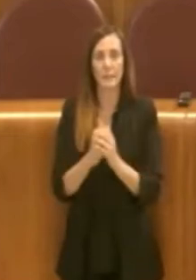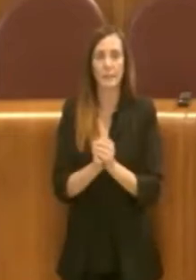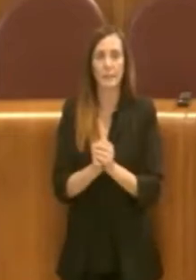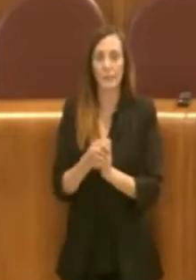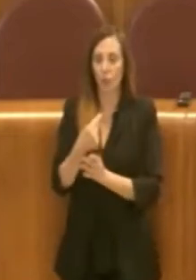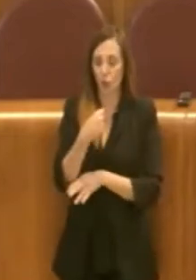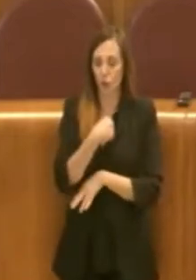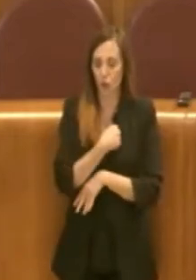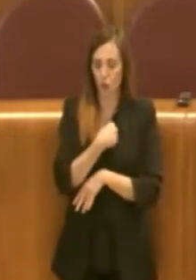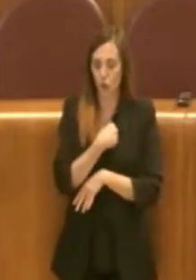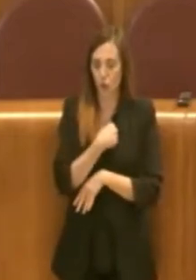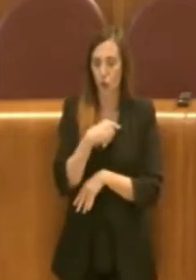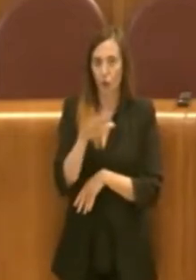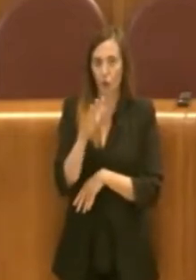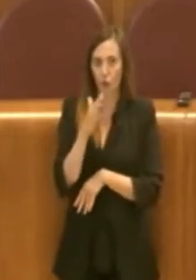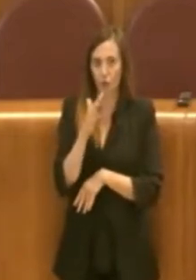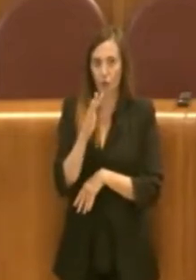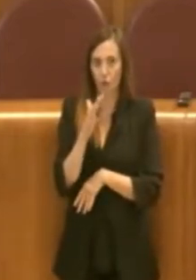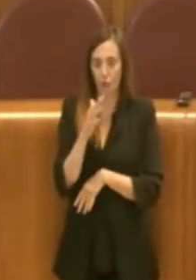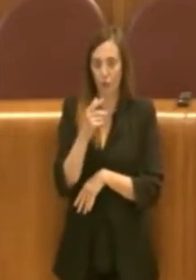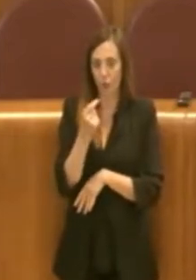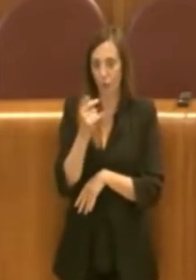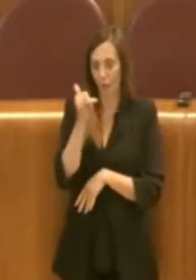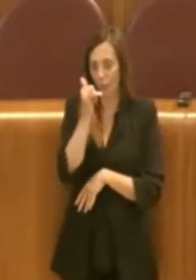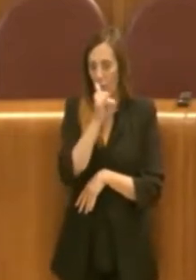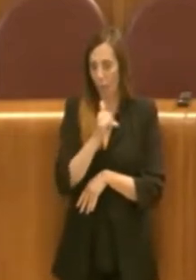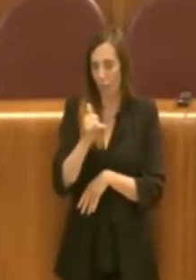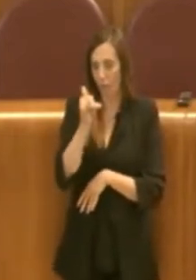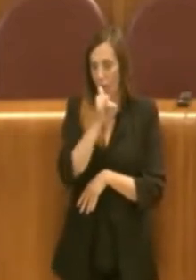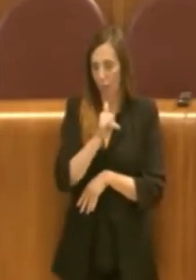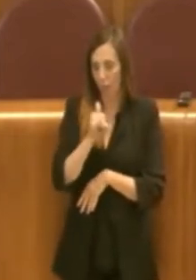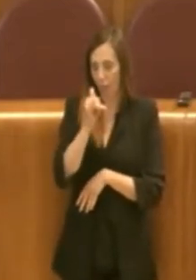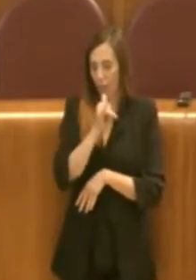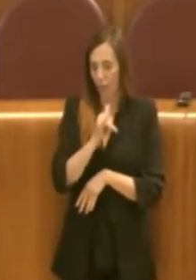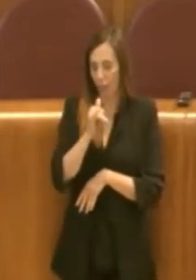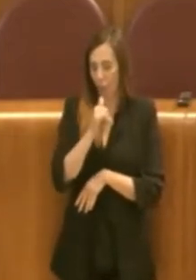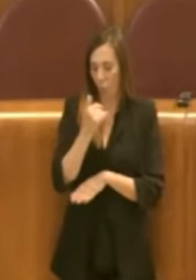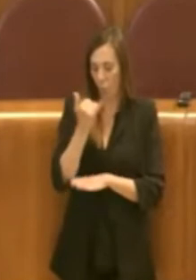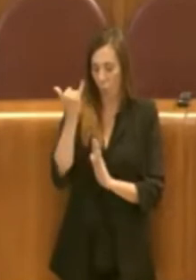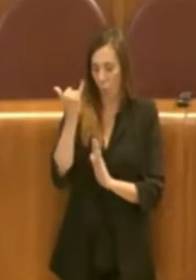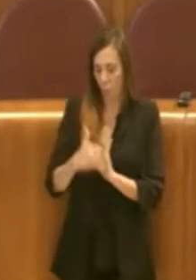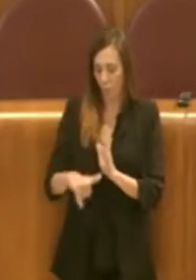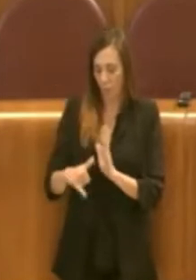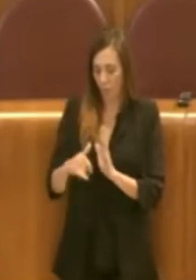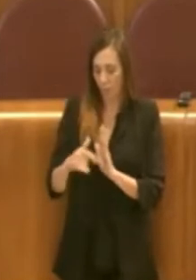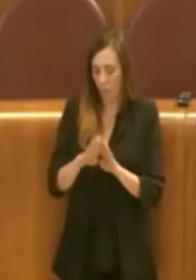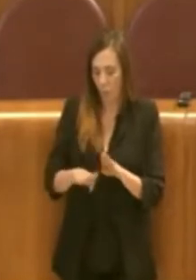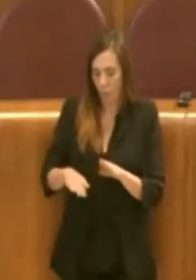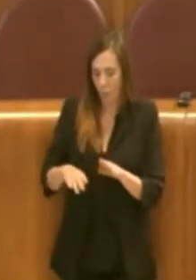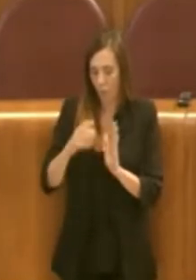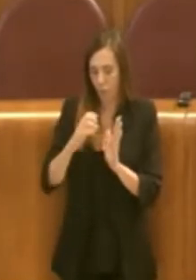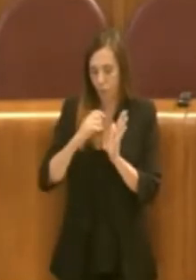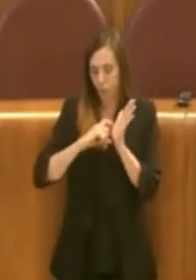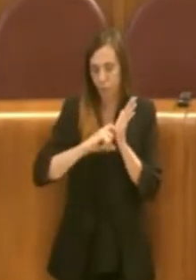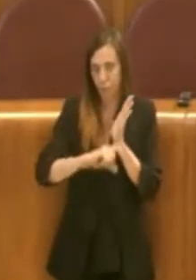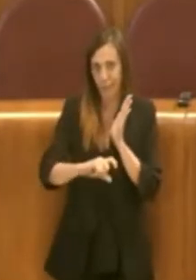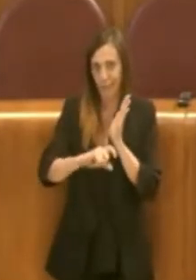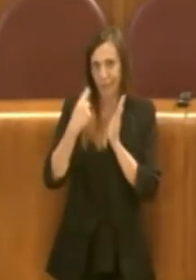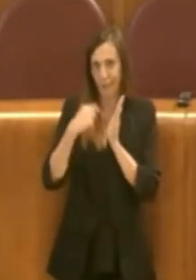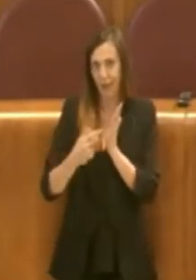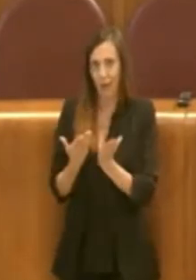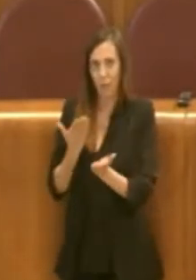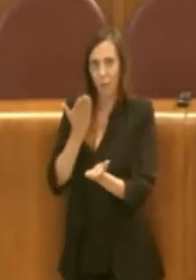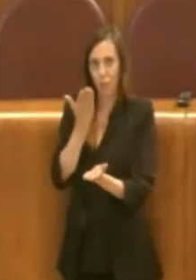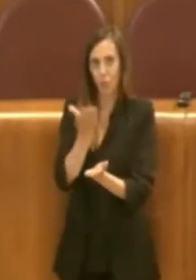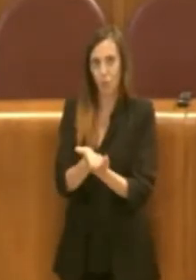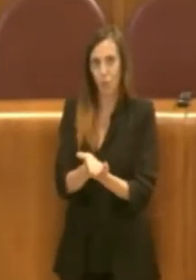Io mi sono probabilmente distratta nell'ultimo passaggio della mozione, quella